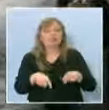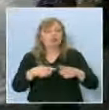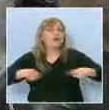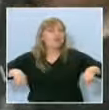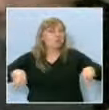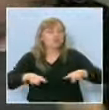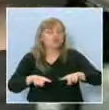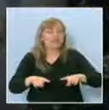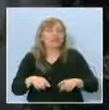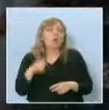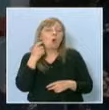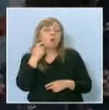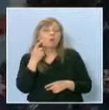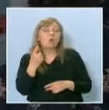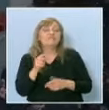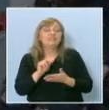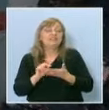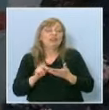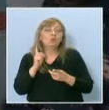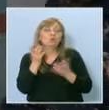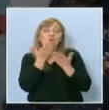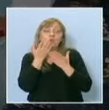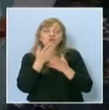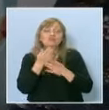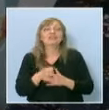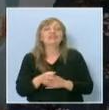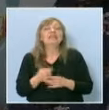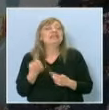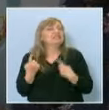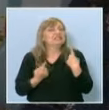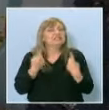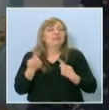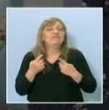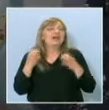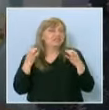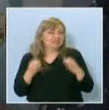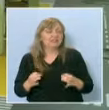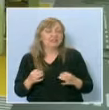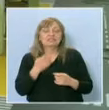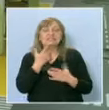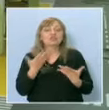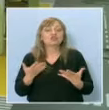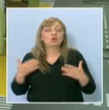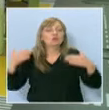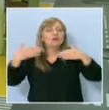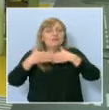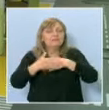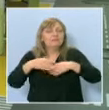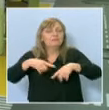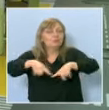буквите, които учат с фенерче и се забавляваха истински, защото в тъмното помещение